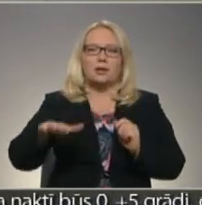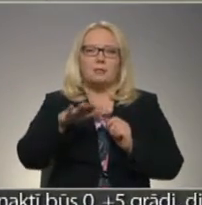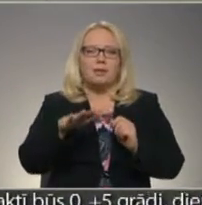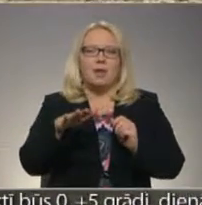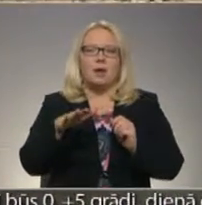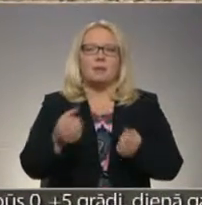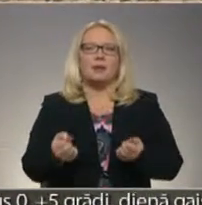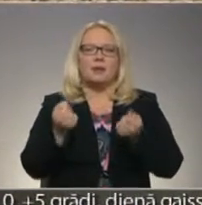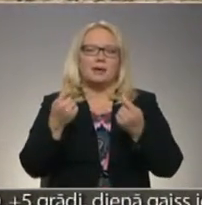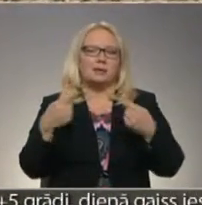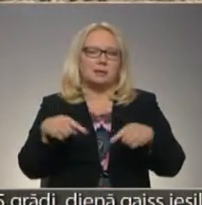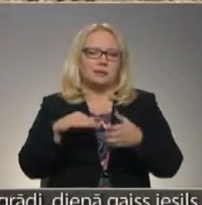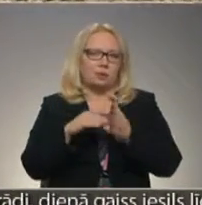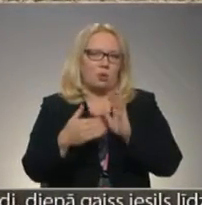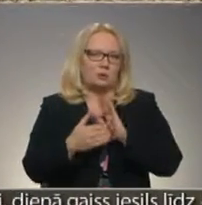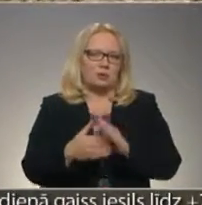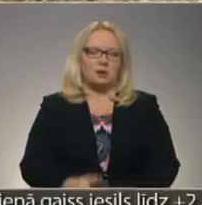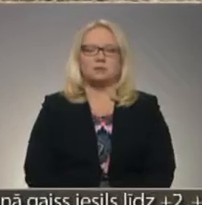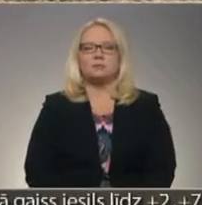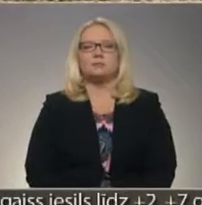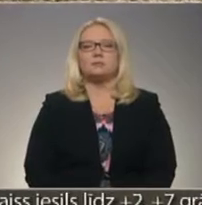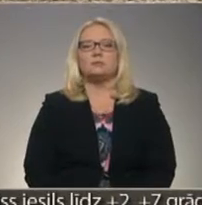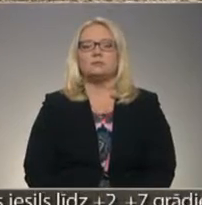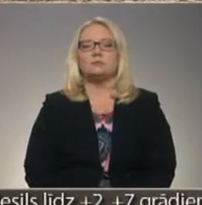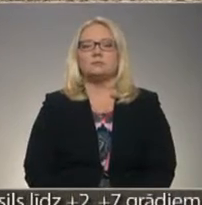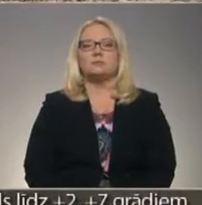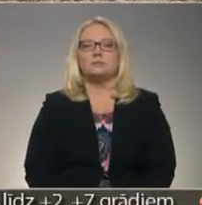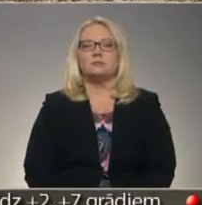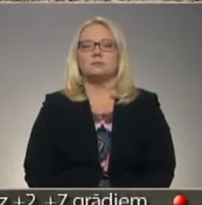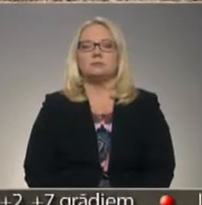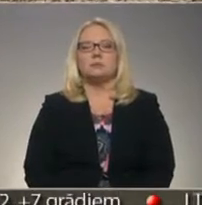krīzes situācijās. Sandra Leitāna, Andris Pāns, TV Spektrs.